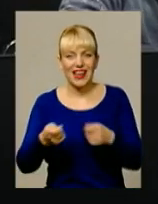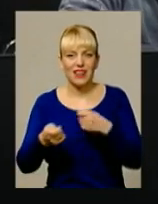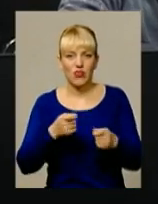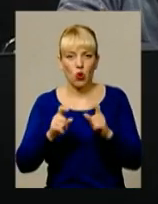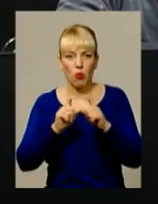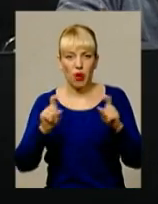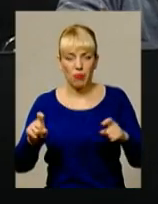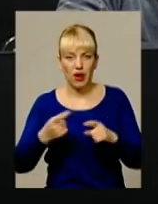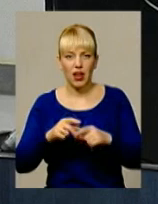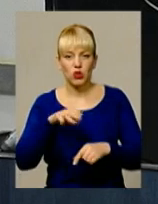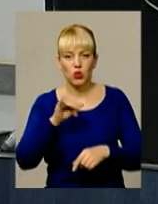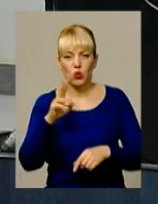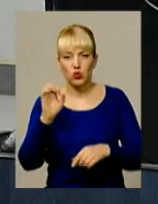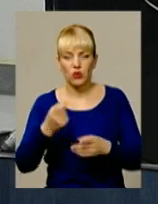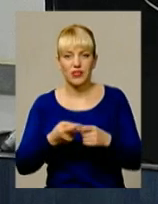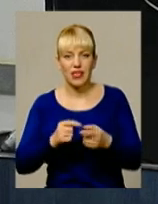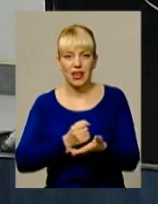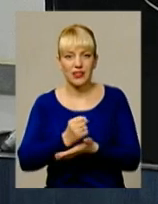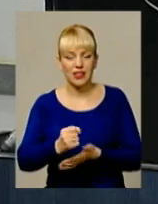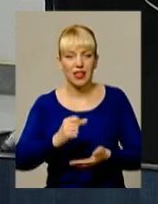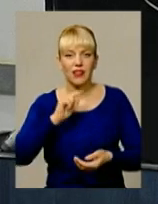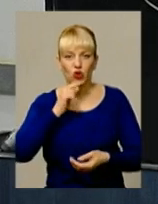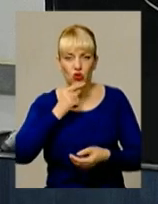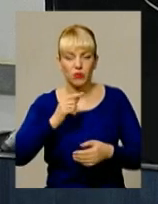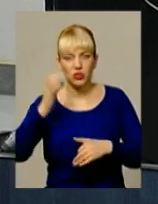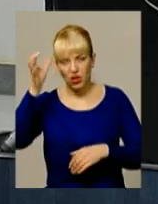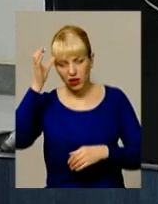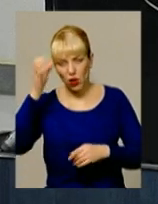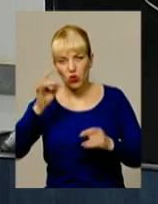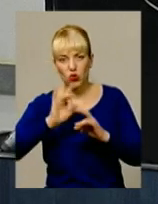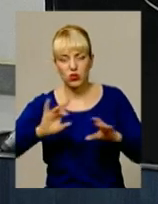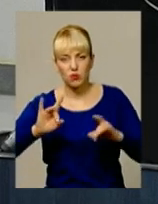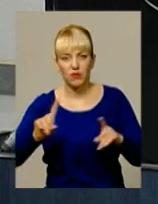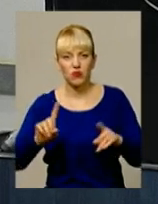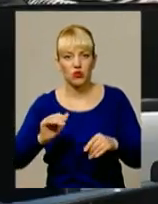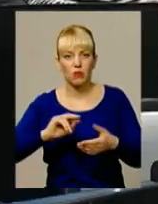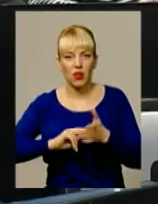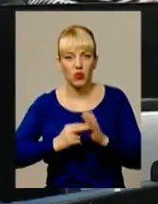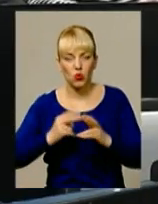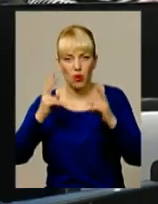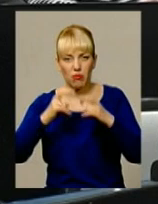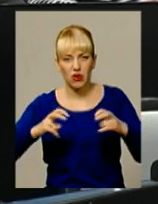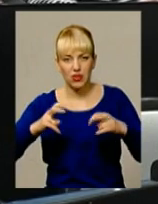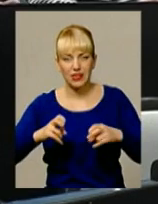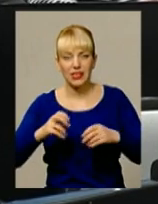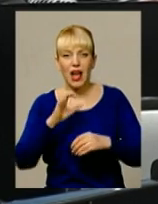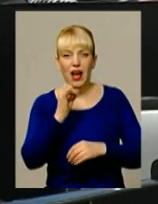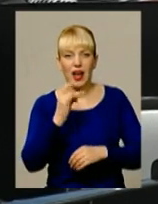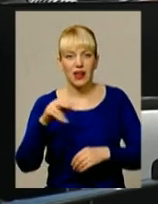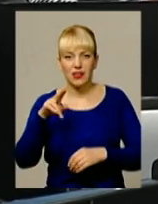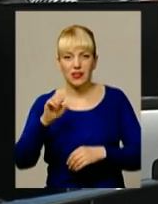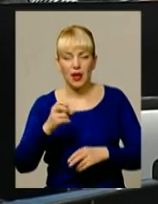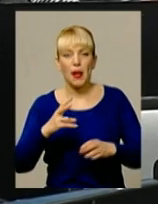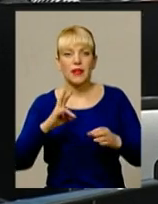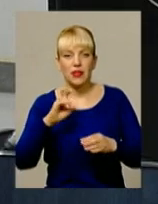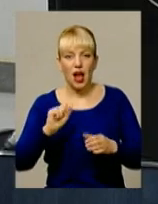Мирослав Трищов, кандидат економічних наук, під час громадських слухань розповів, насамперед планує переглянути ставки оренди на комунальне